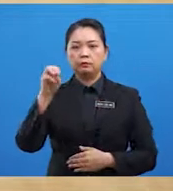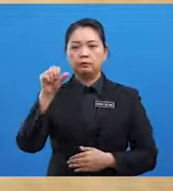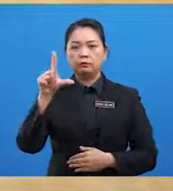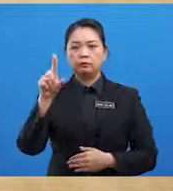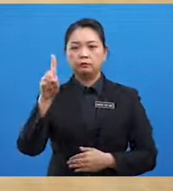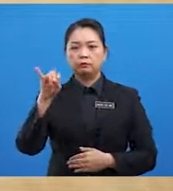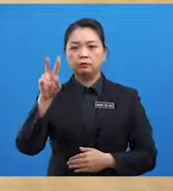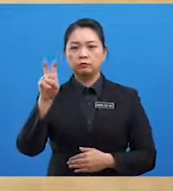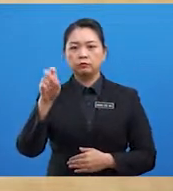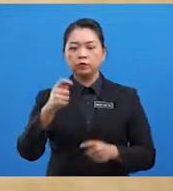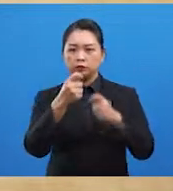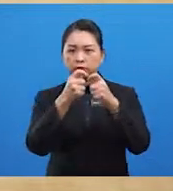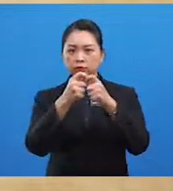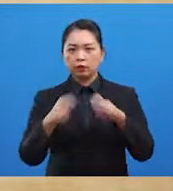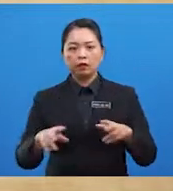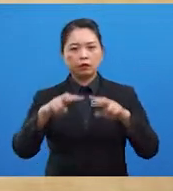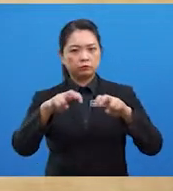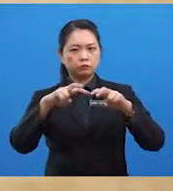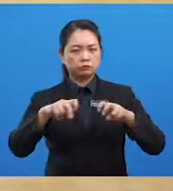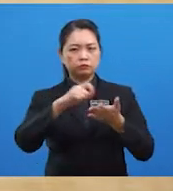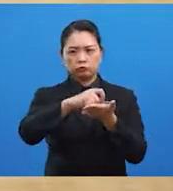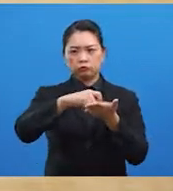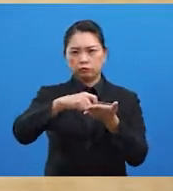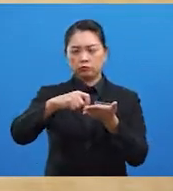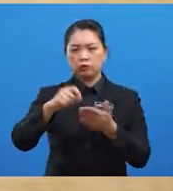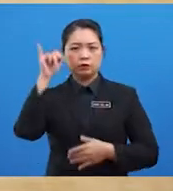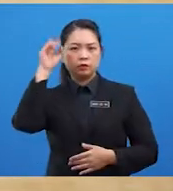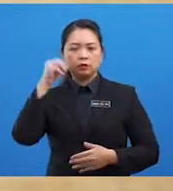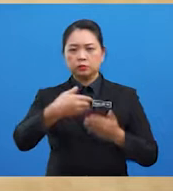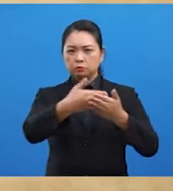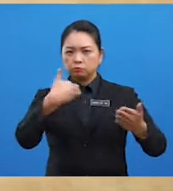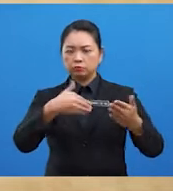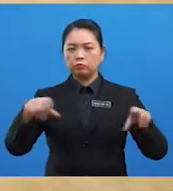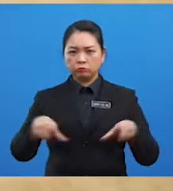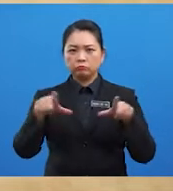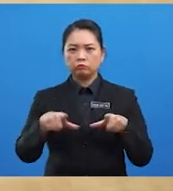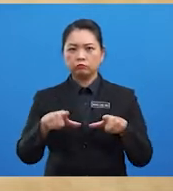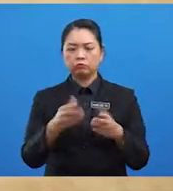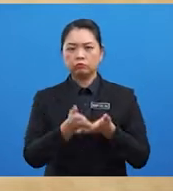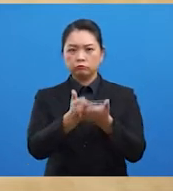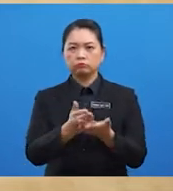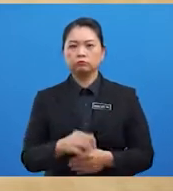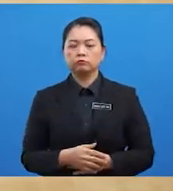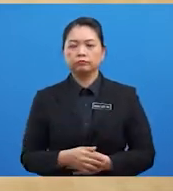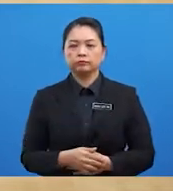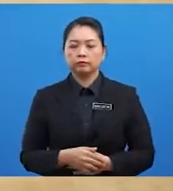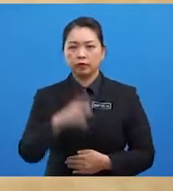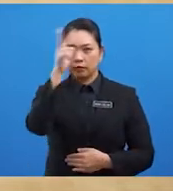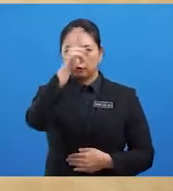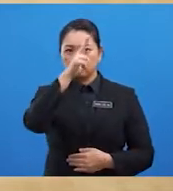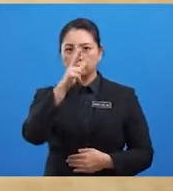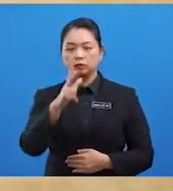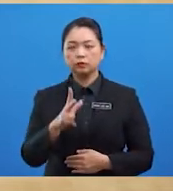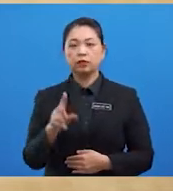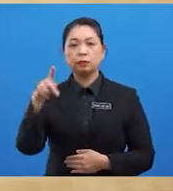tulisan-tulisan Ibn Majid sebelum melakukan pelayaran di samping itu kerajaan negara